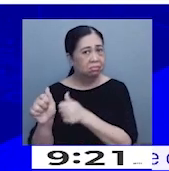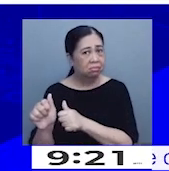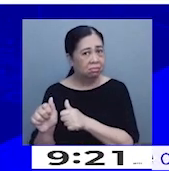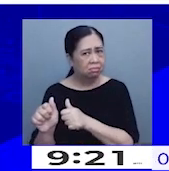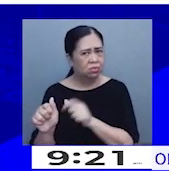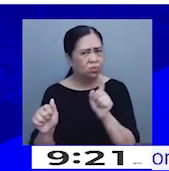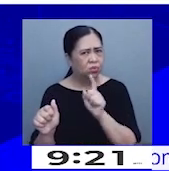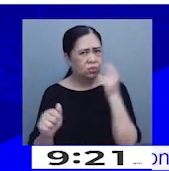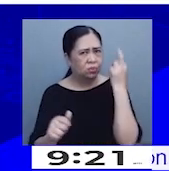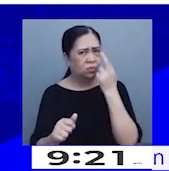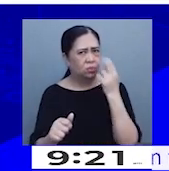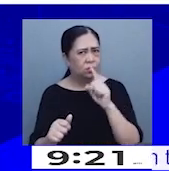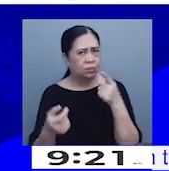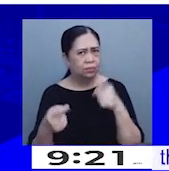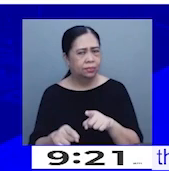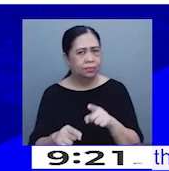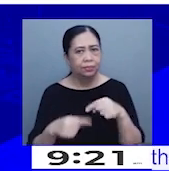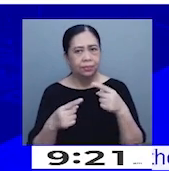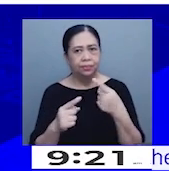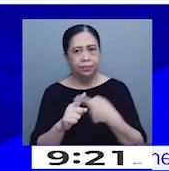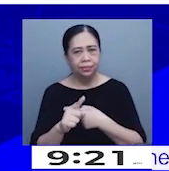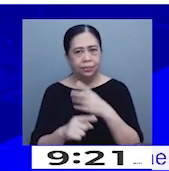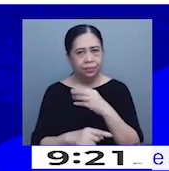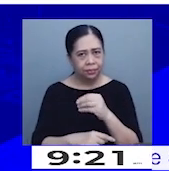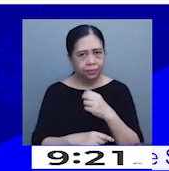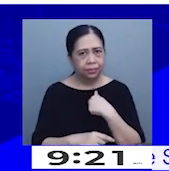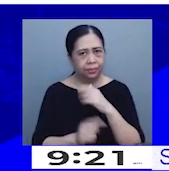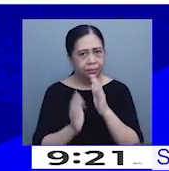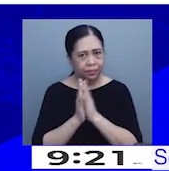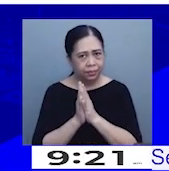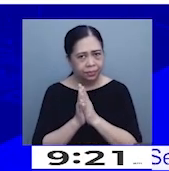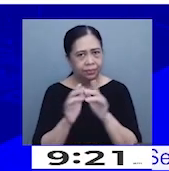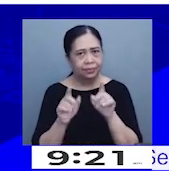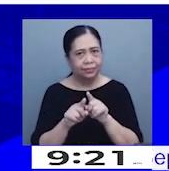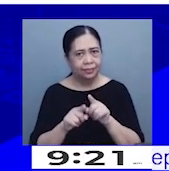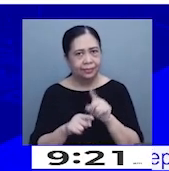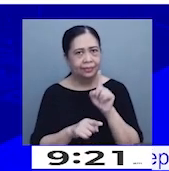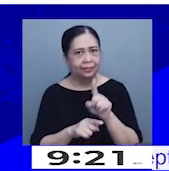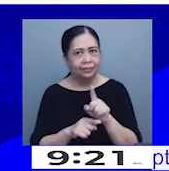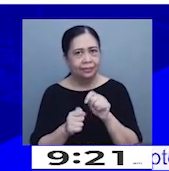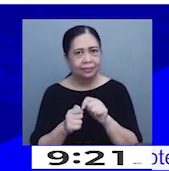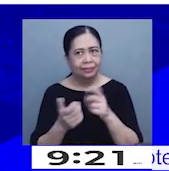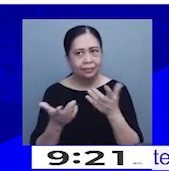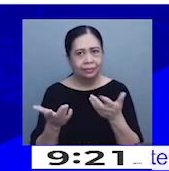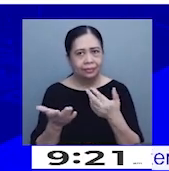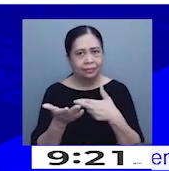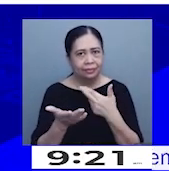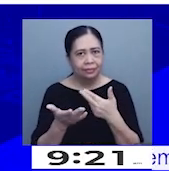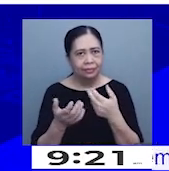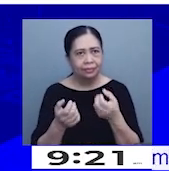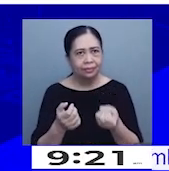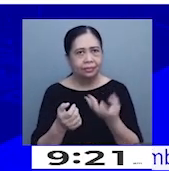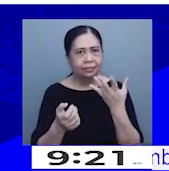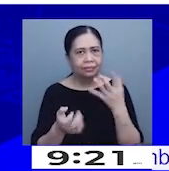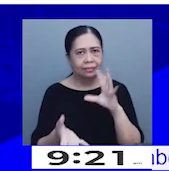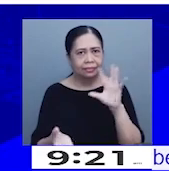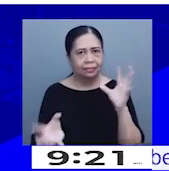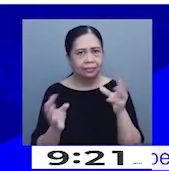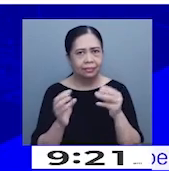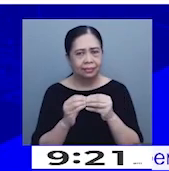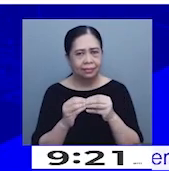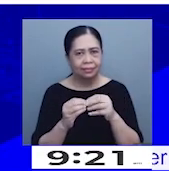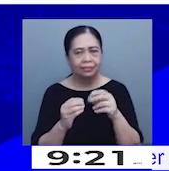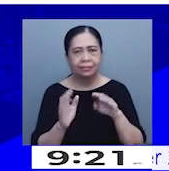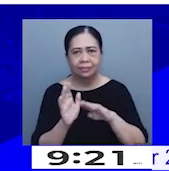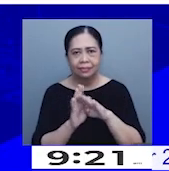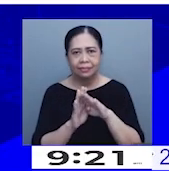Ano po yung nangyari during the month? And may I ask din po ulit, ano po yung weight ng rice sa overall inflation basket? Thank